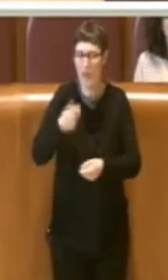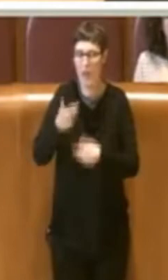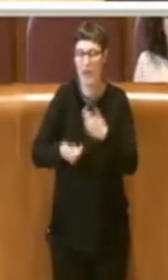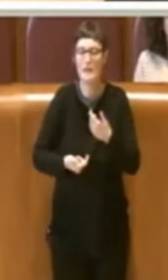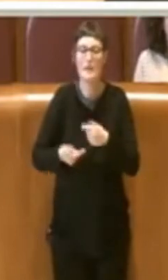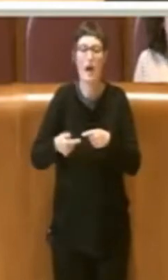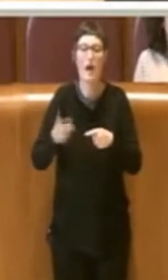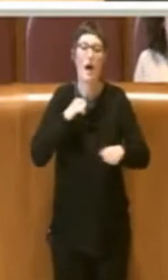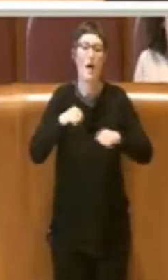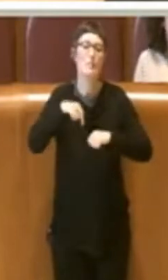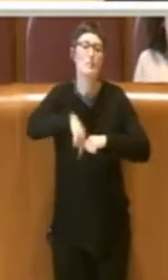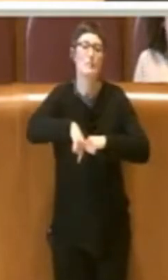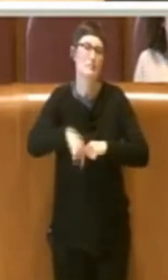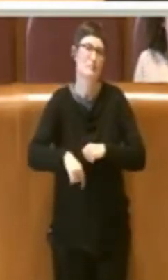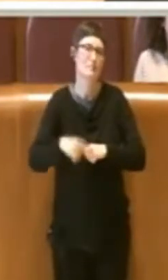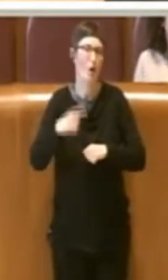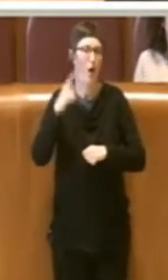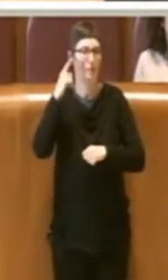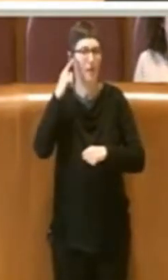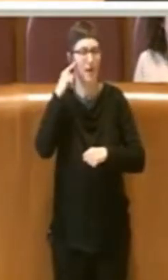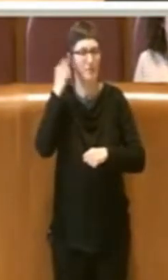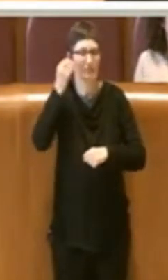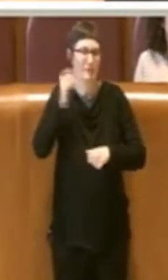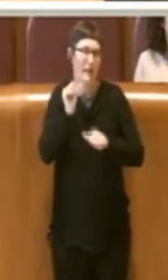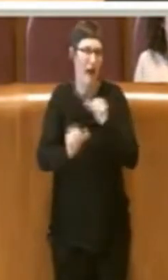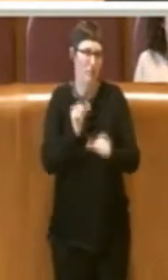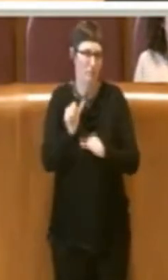dando in un certo modo un po'